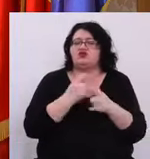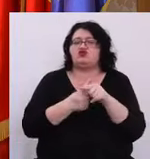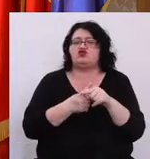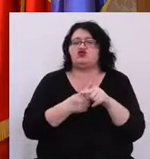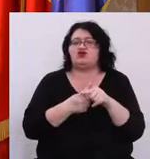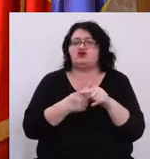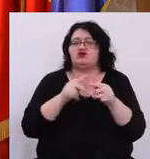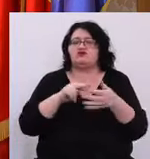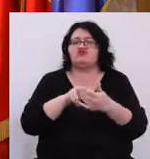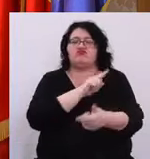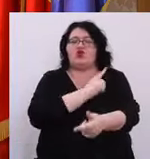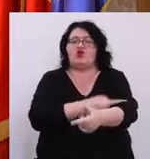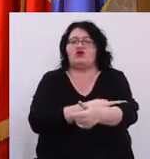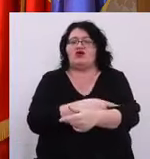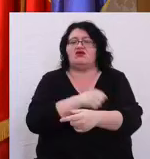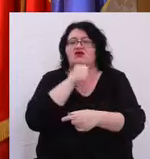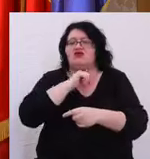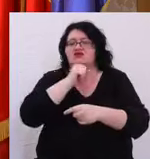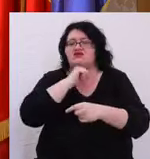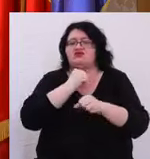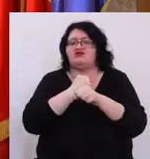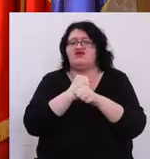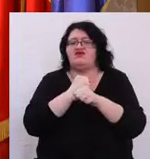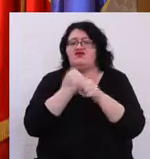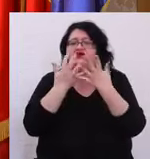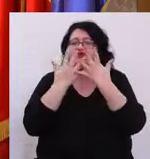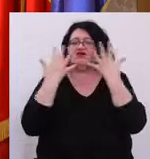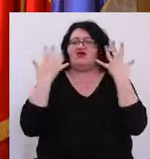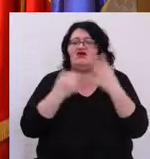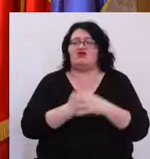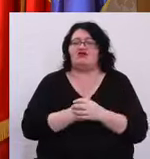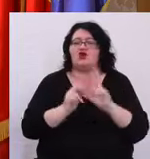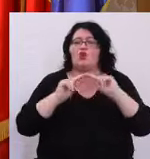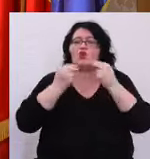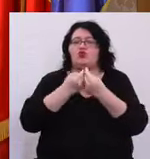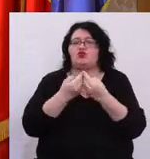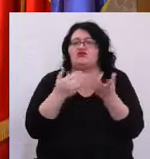și organele competente să tragă concluziile necesare